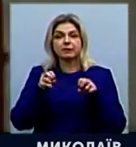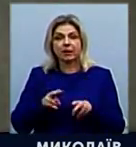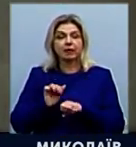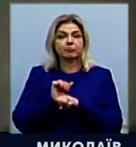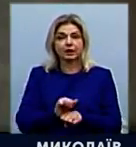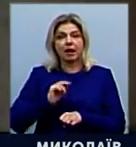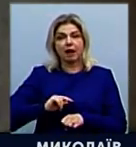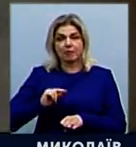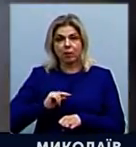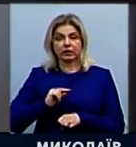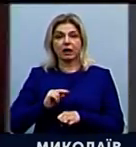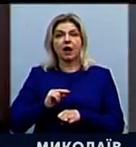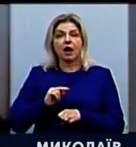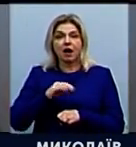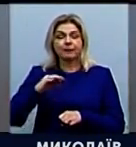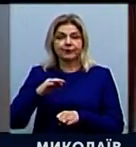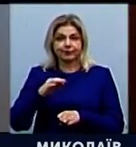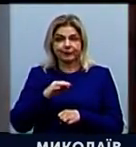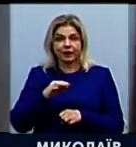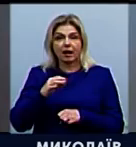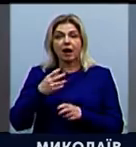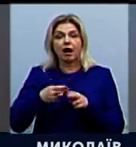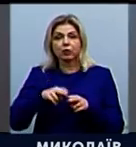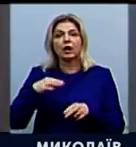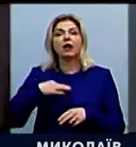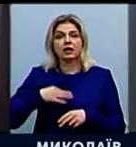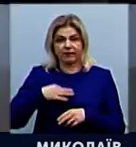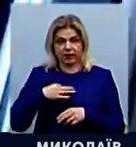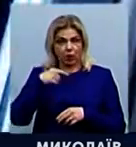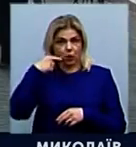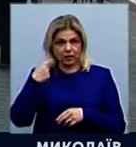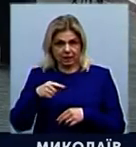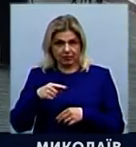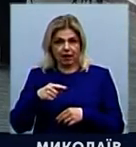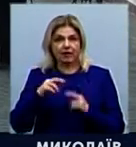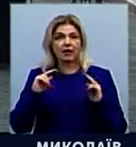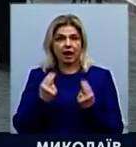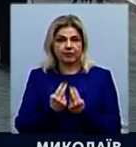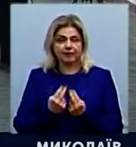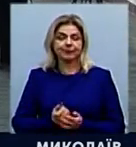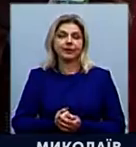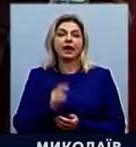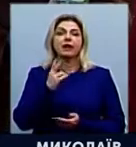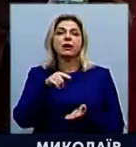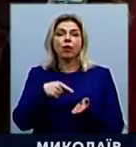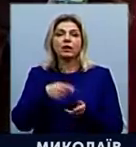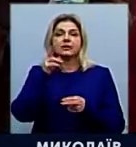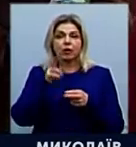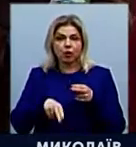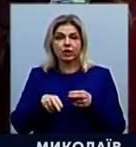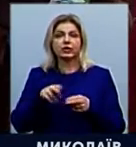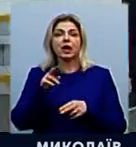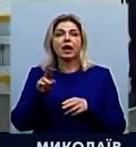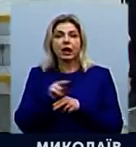діяльність агентурної мережі, яка працювала на розвідку Російської Федерації. В Миколаїві закінчили реконструкцію сімейної